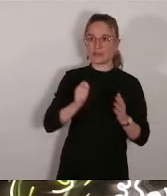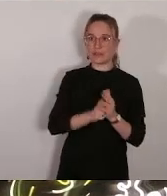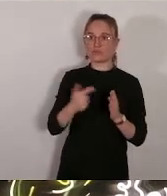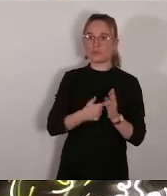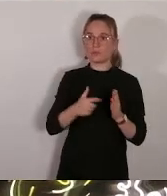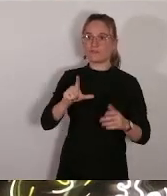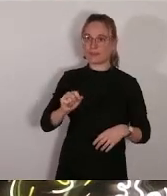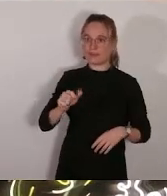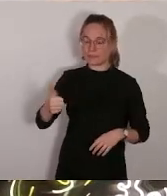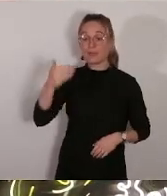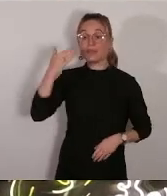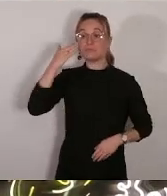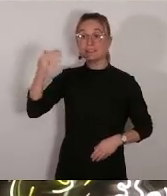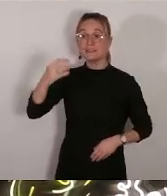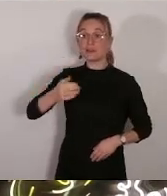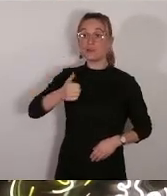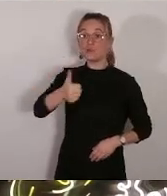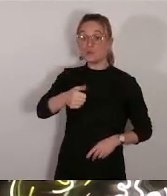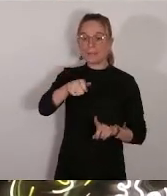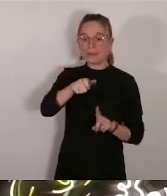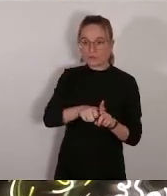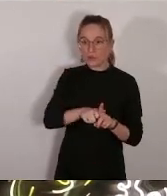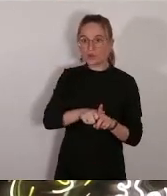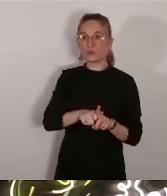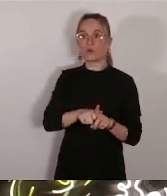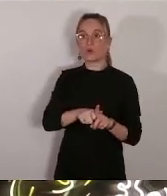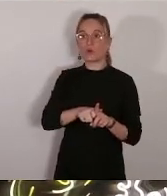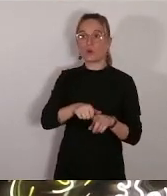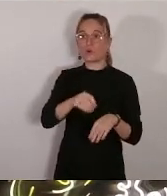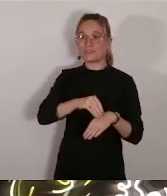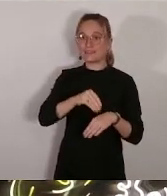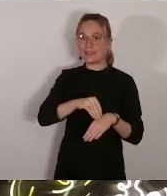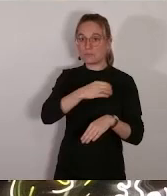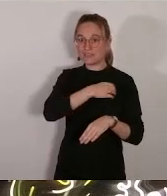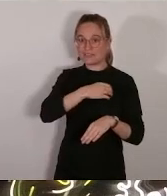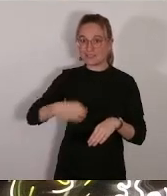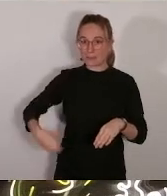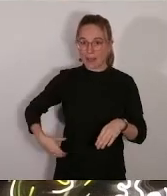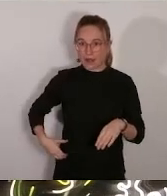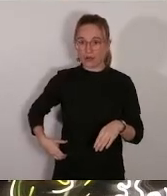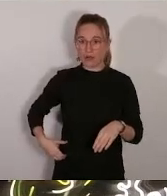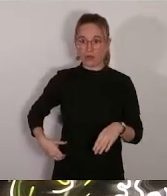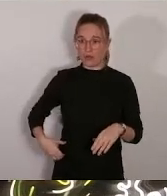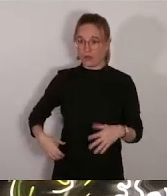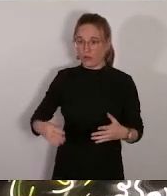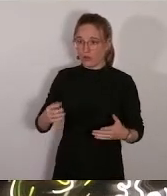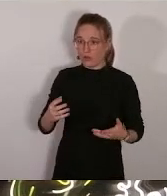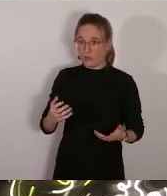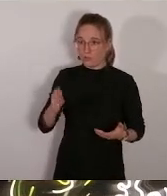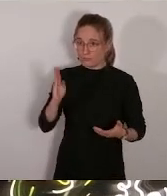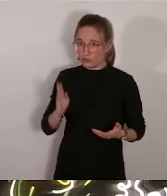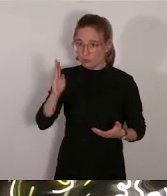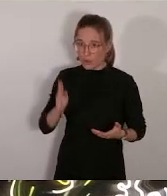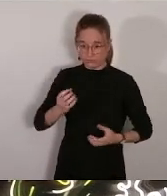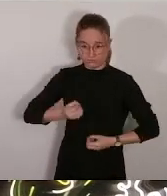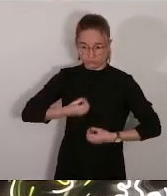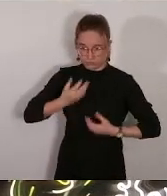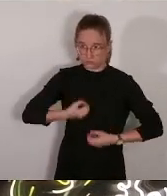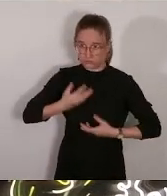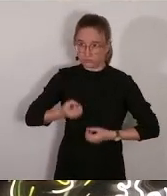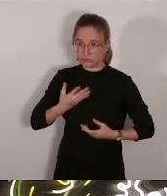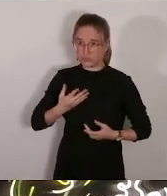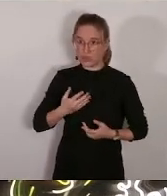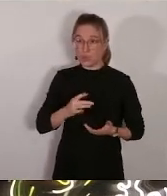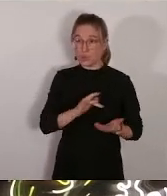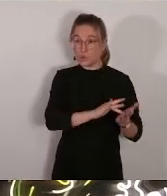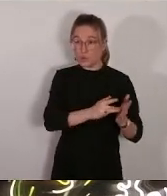manifeste sa volonté de se prononcer sur chaque projet de délibération, il ne sera pas possible pour le Conseil municipal de